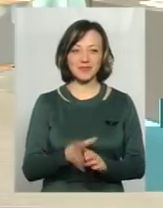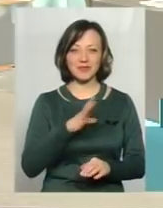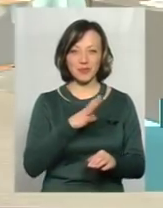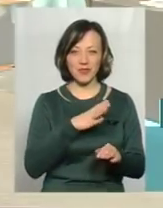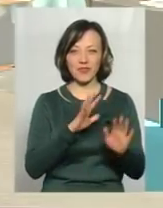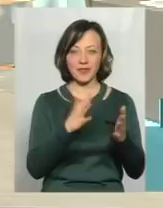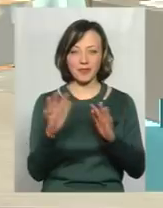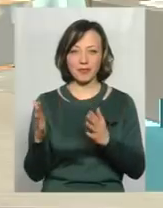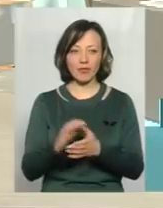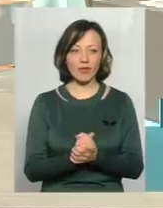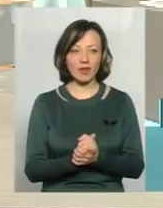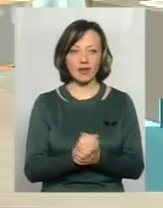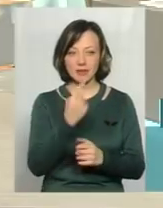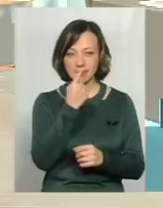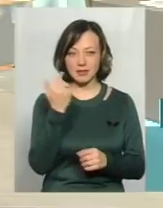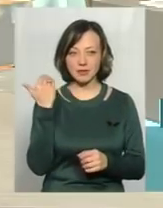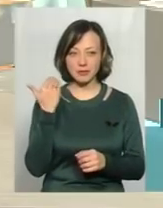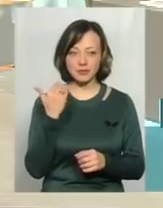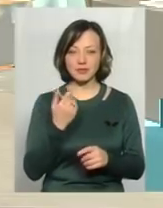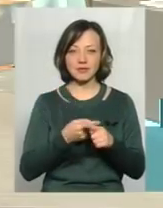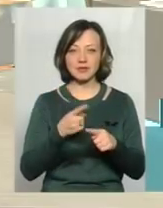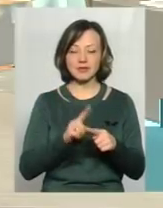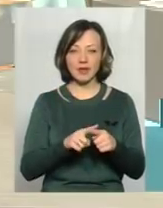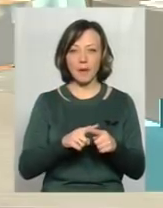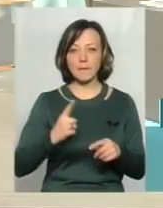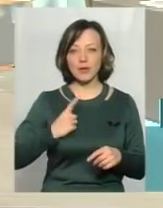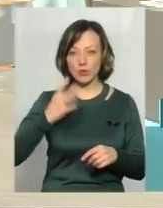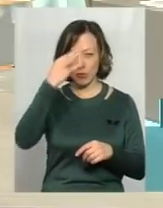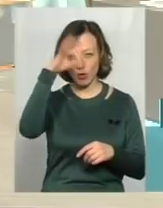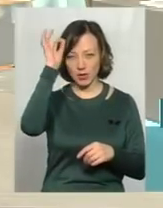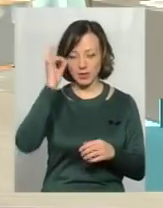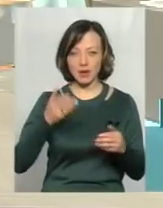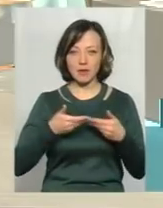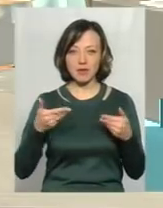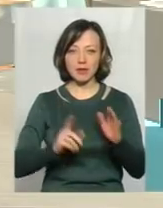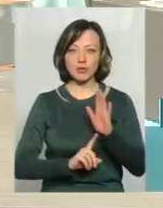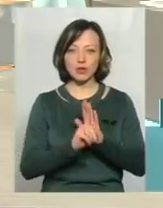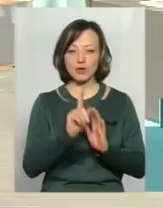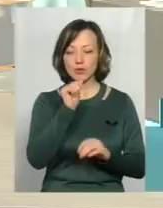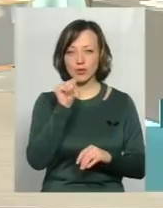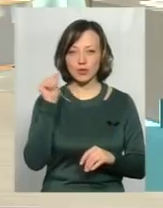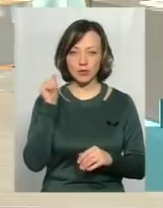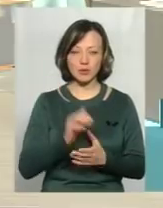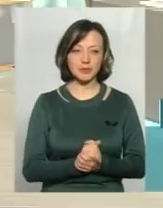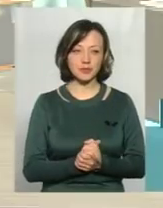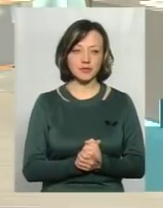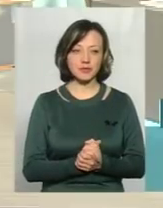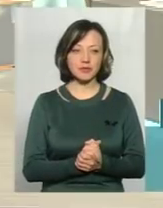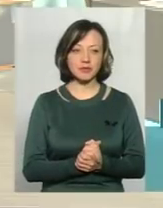різні. Це, до речі, нещодавно було? Ні, це патрульна поліція, а ми на початку того року... Які